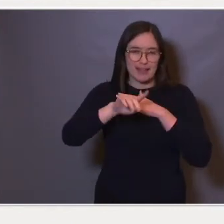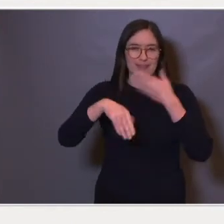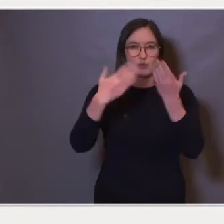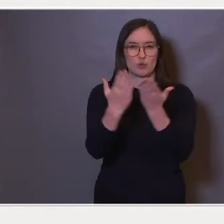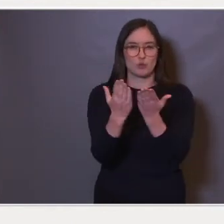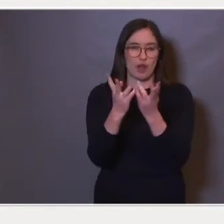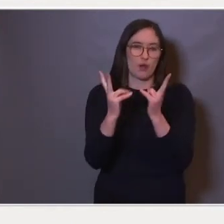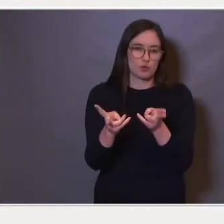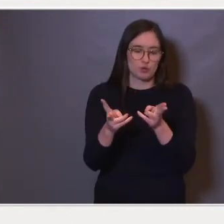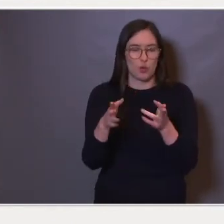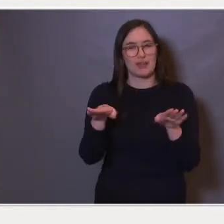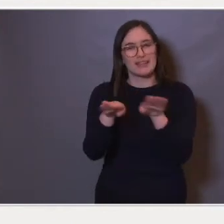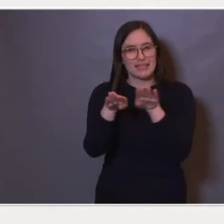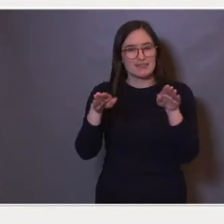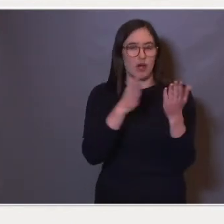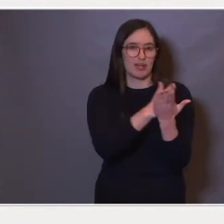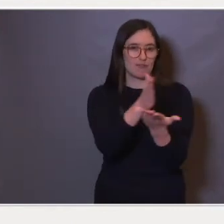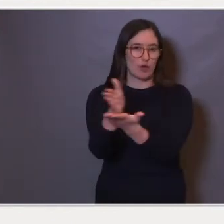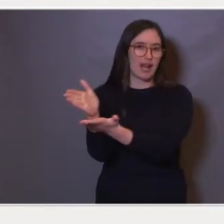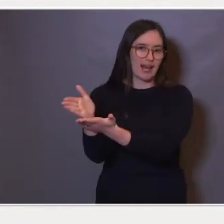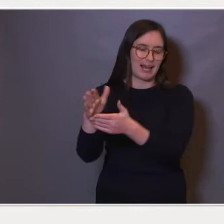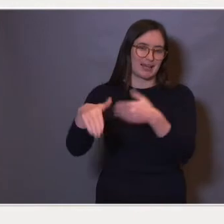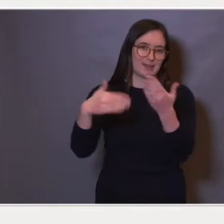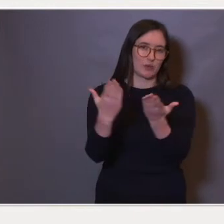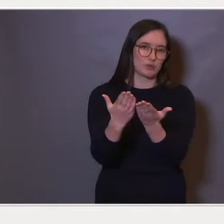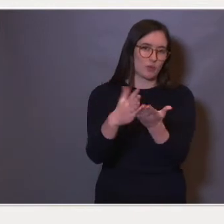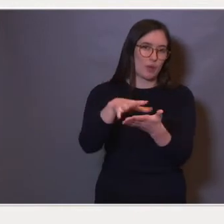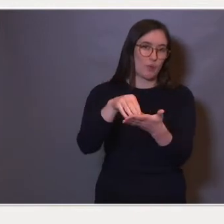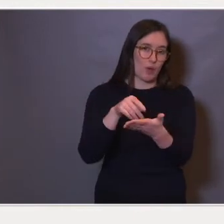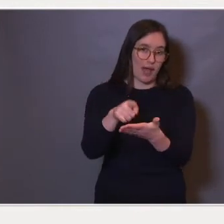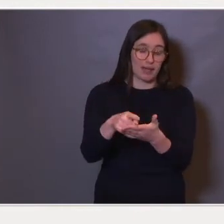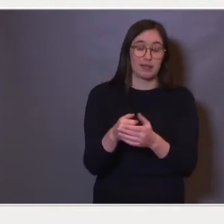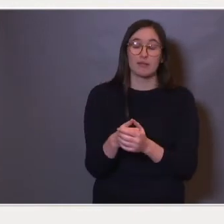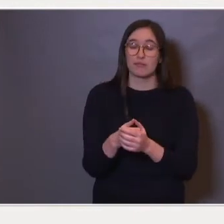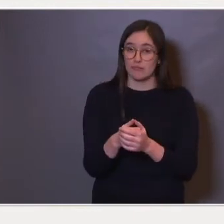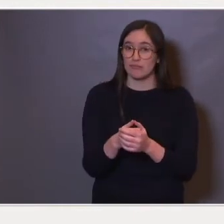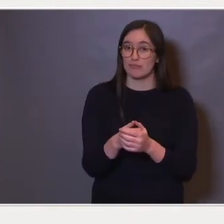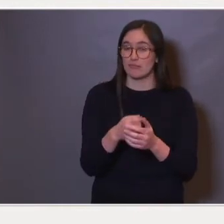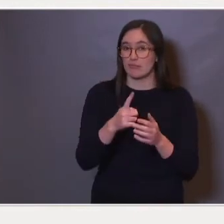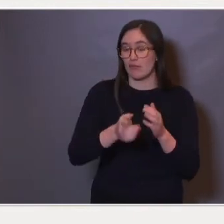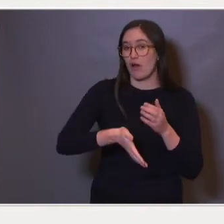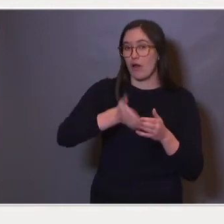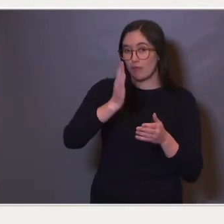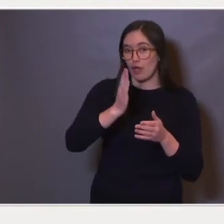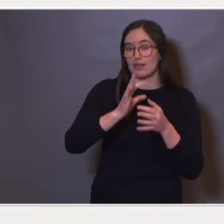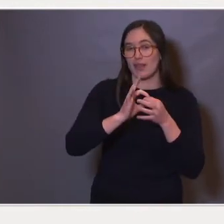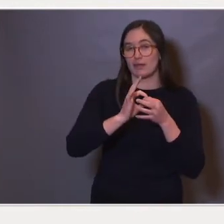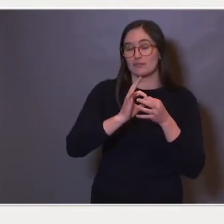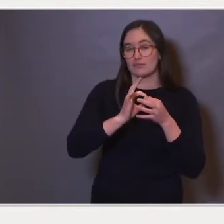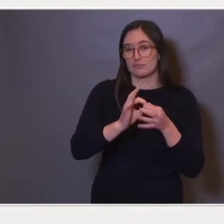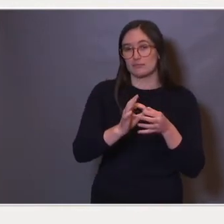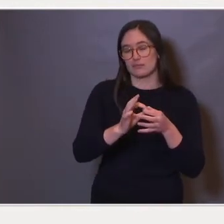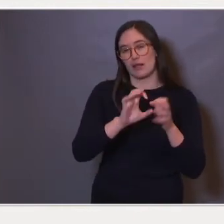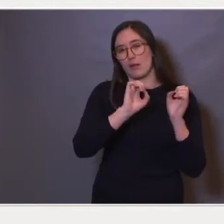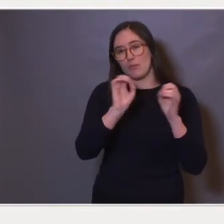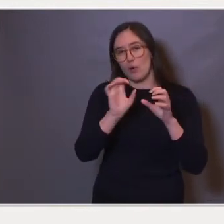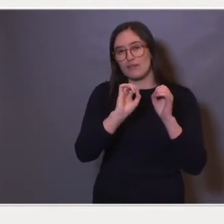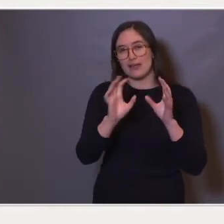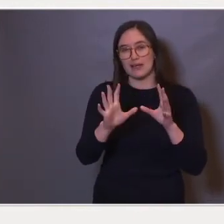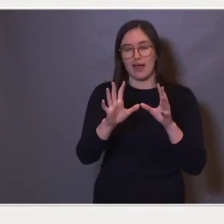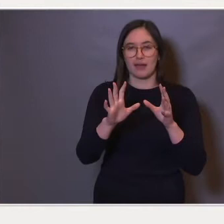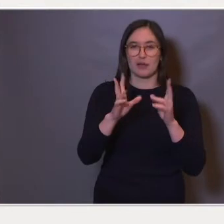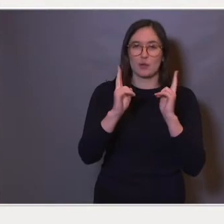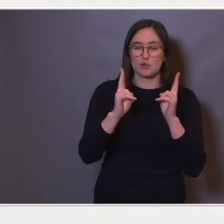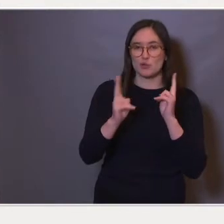fordelinger på videregående poeng, det spiller en rolle for det bildet vi ser i en del